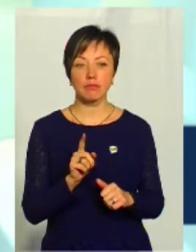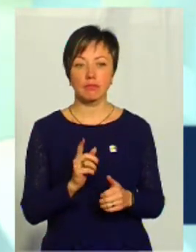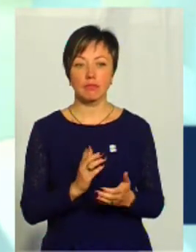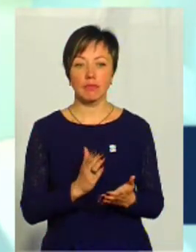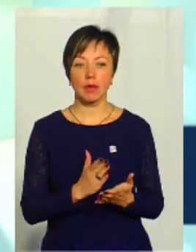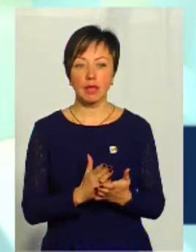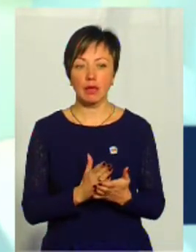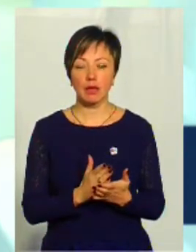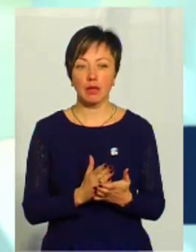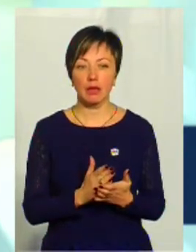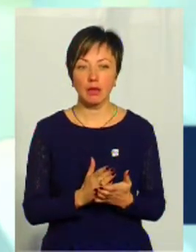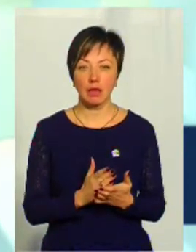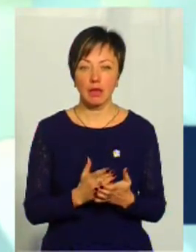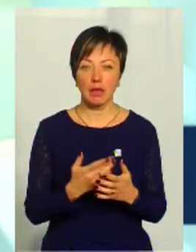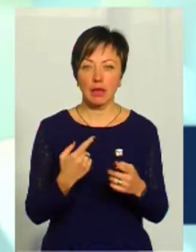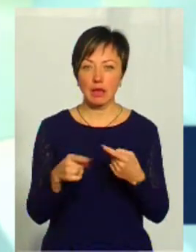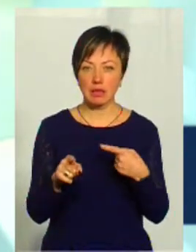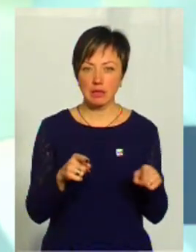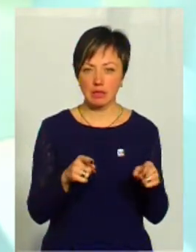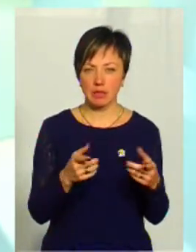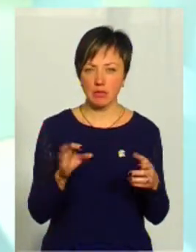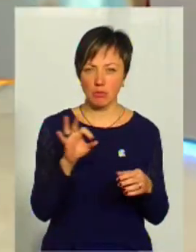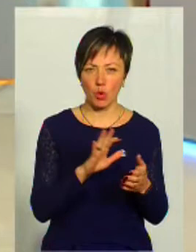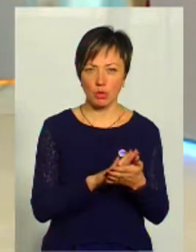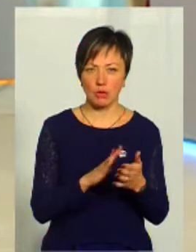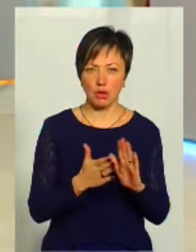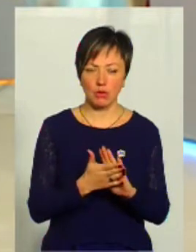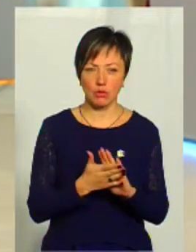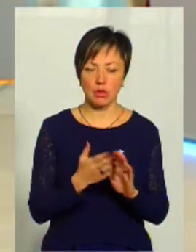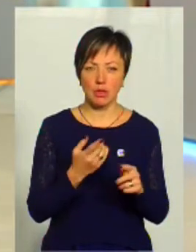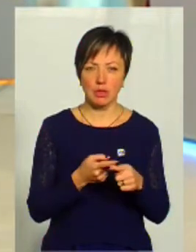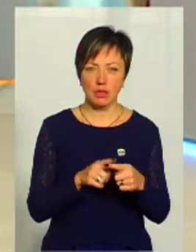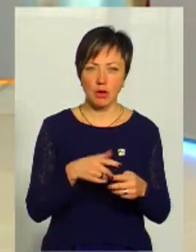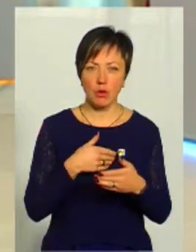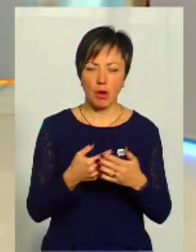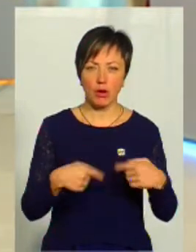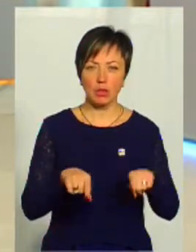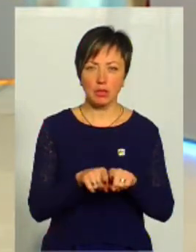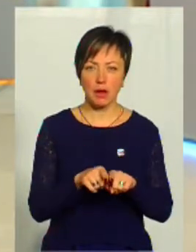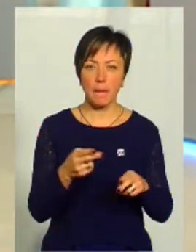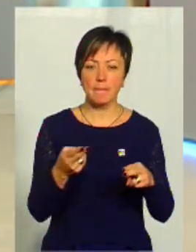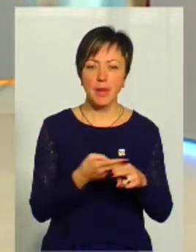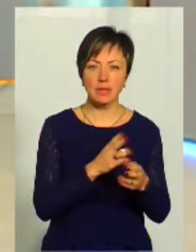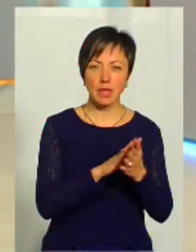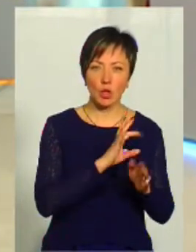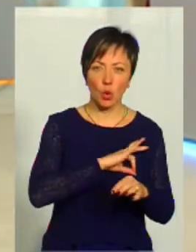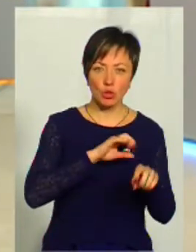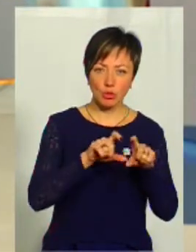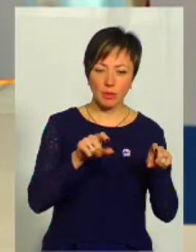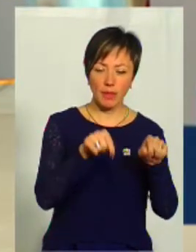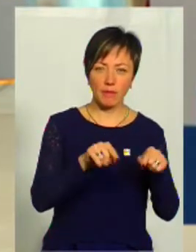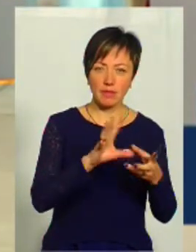щодо статусу і без статусу. Як вже Альона зазначала, що ці громадські організації без статусу юрисоби,